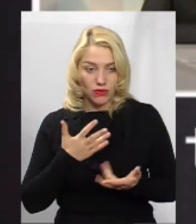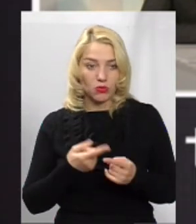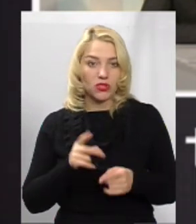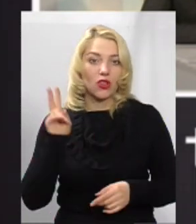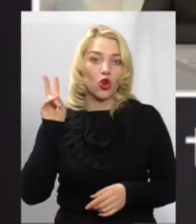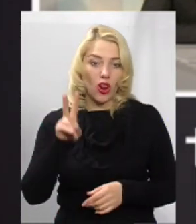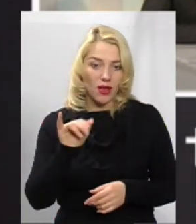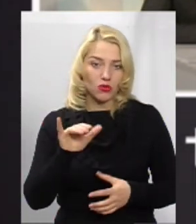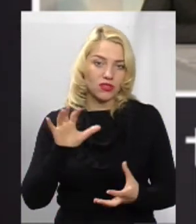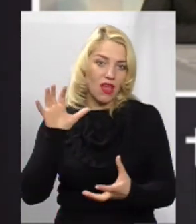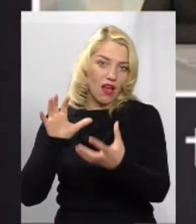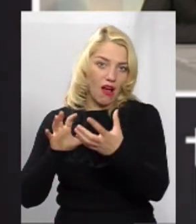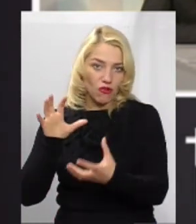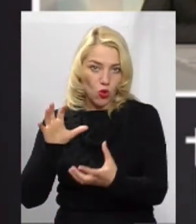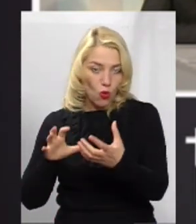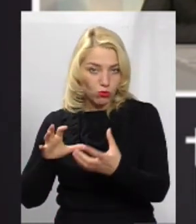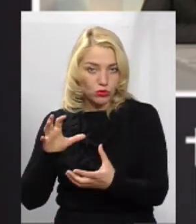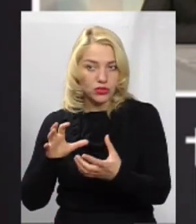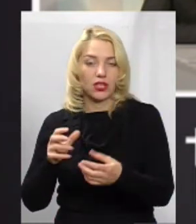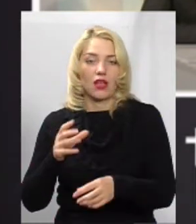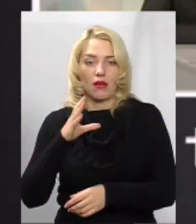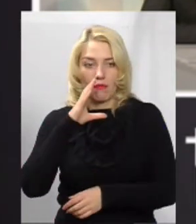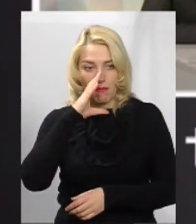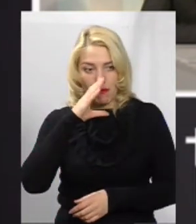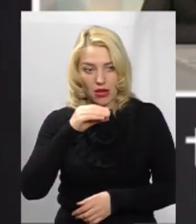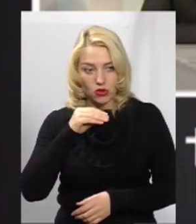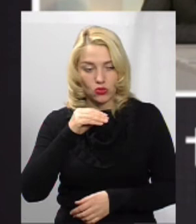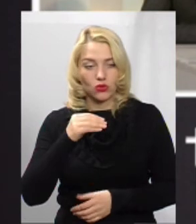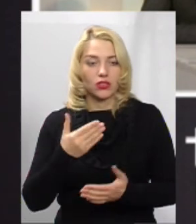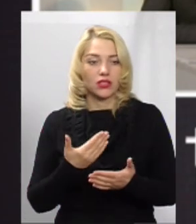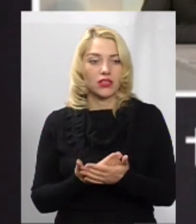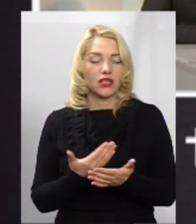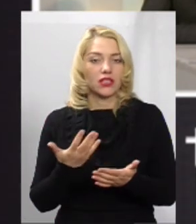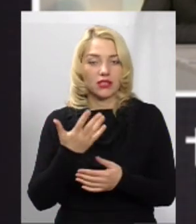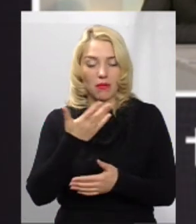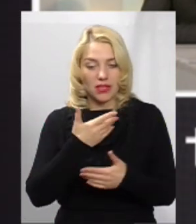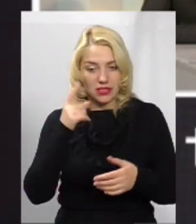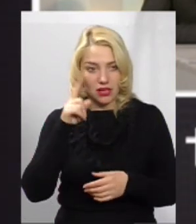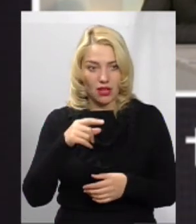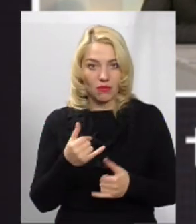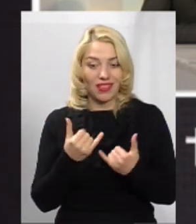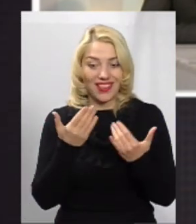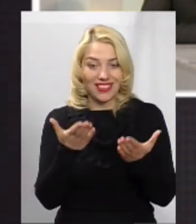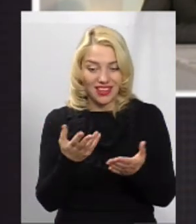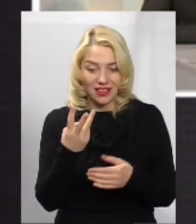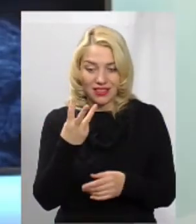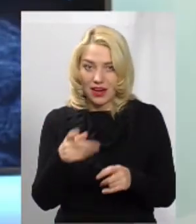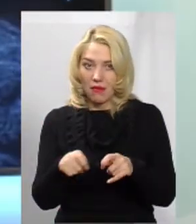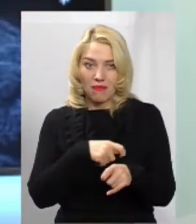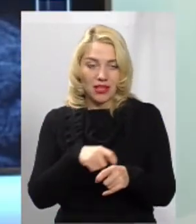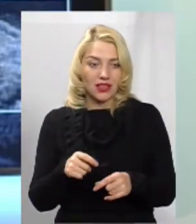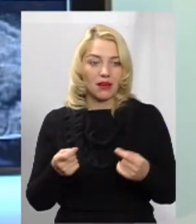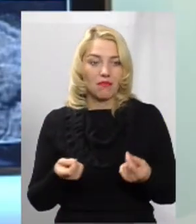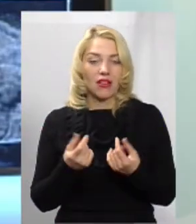тролейбуси і великі автобуси маршрутів, які ми знаємо. Для них 3 метри мало. От